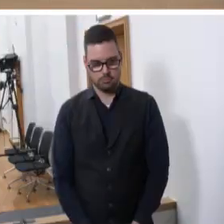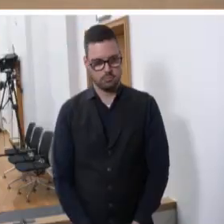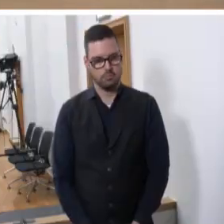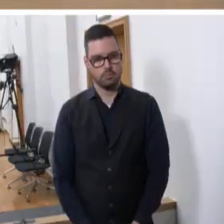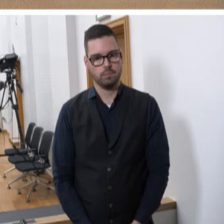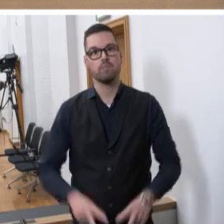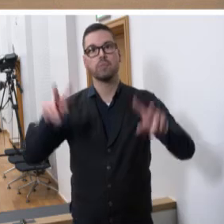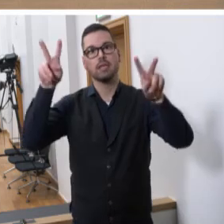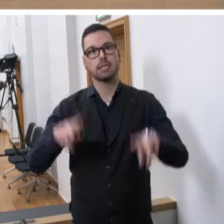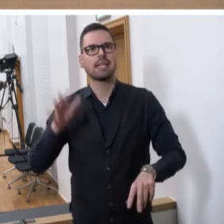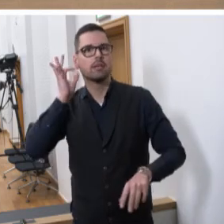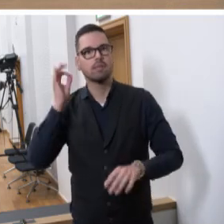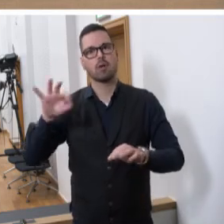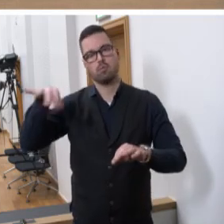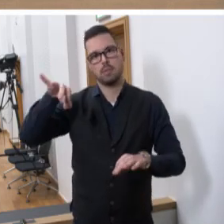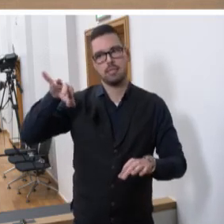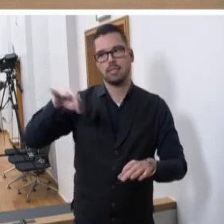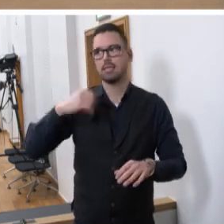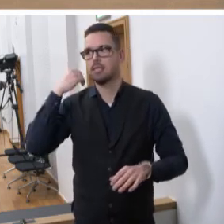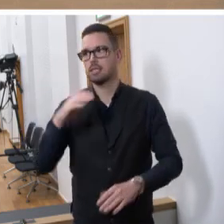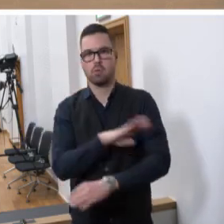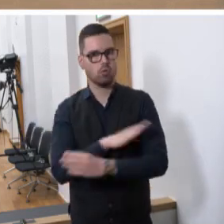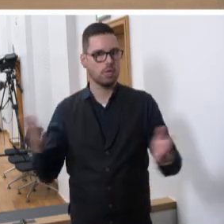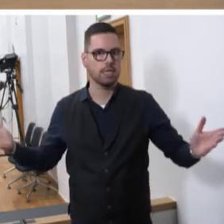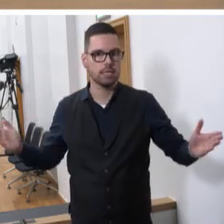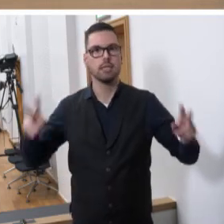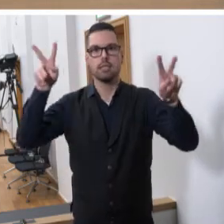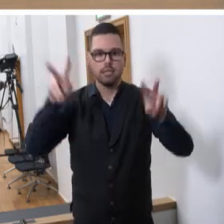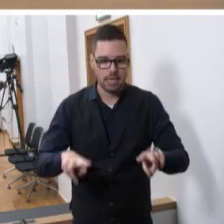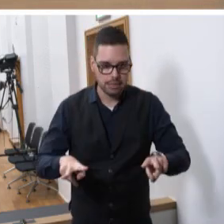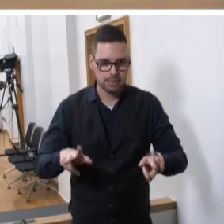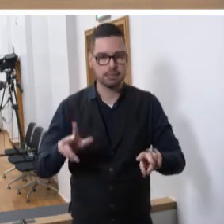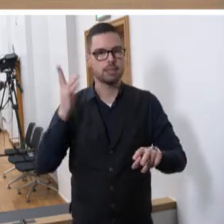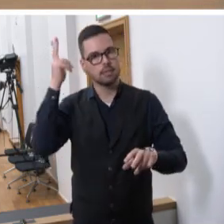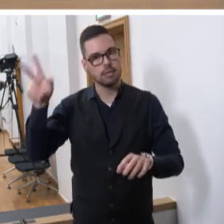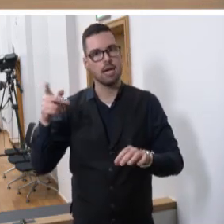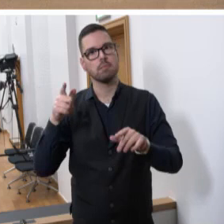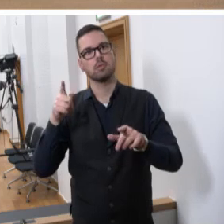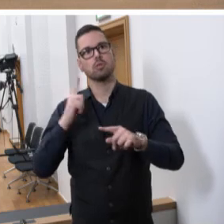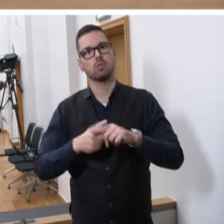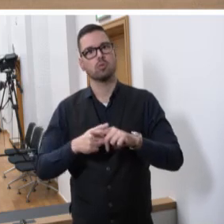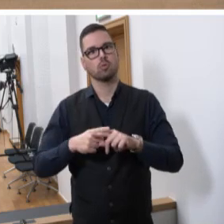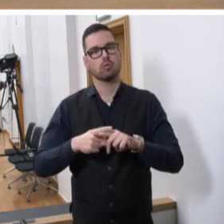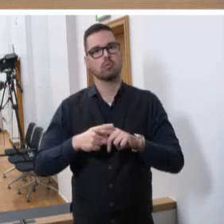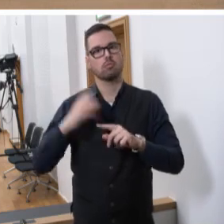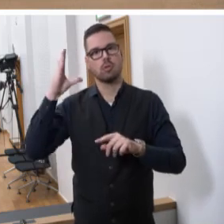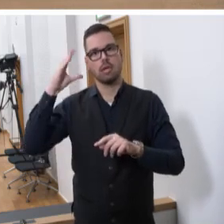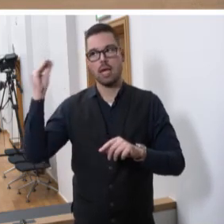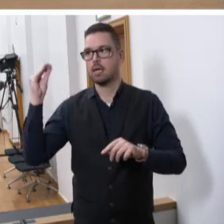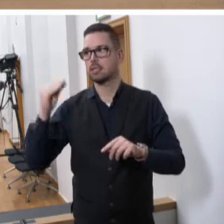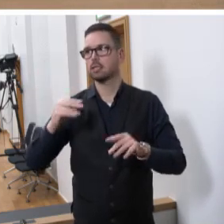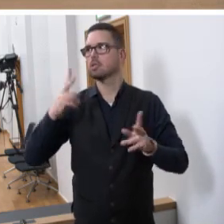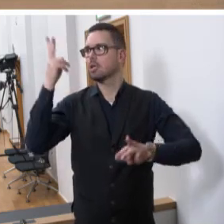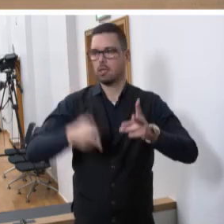Sehr geehrte Frau Präsidentin, liebe Kolleginnen und Kollegen, meine sehr verehrten Damen und Herren. Wie wir alle wissen, leben wir in einem Rechtsstaat und in diesem